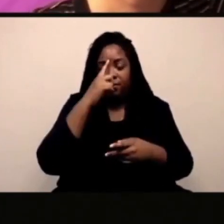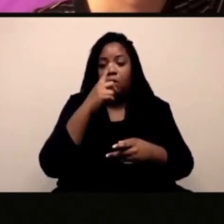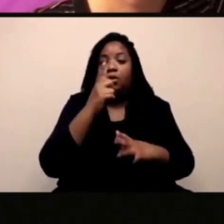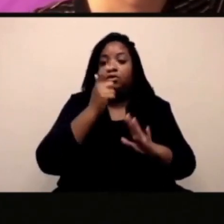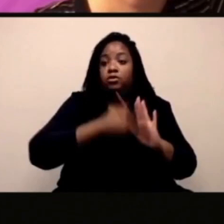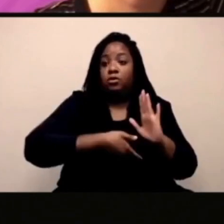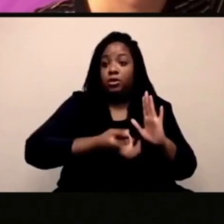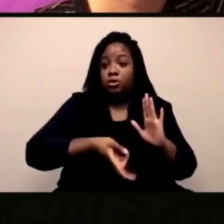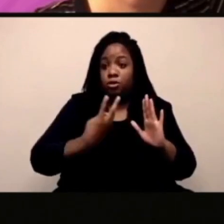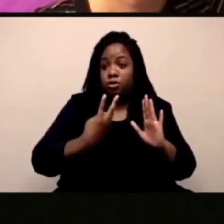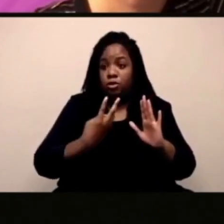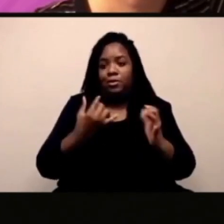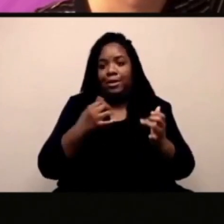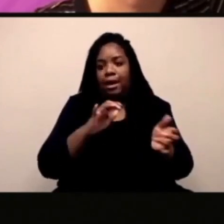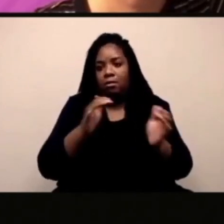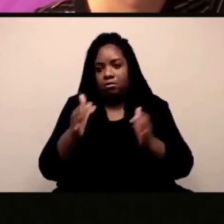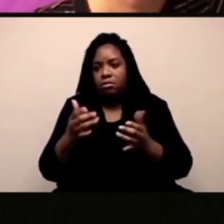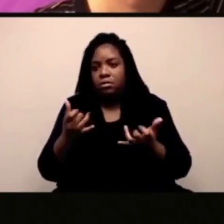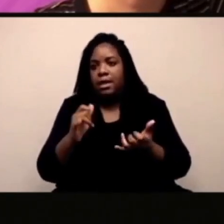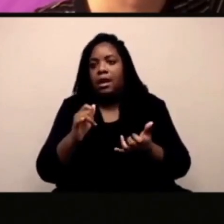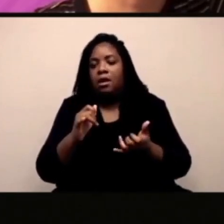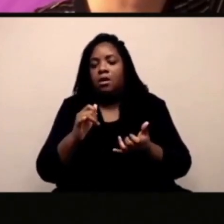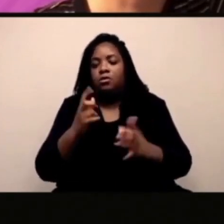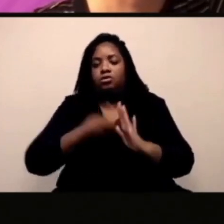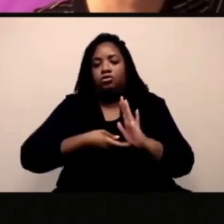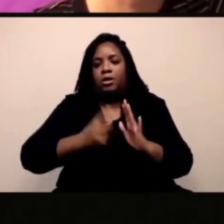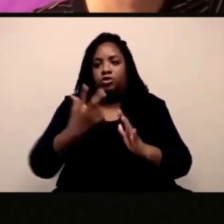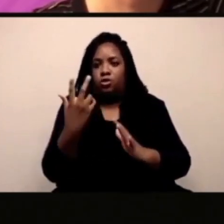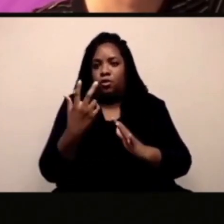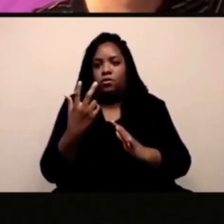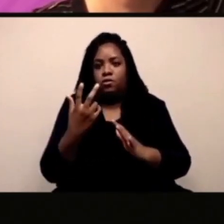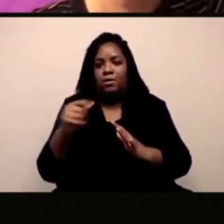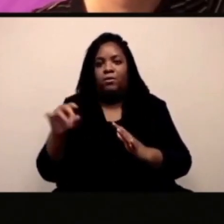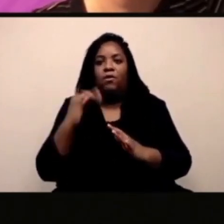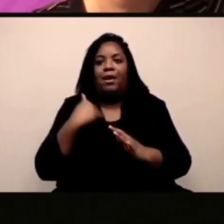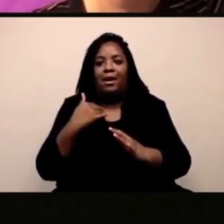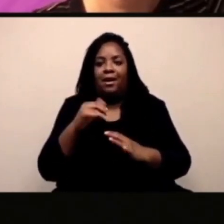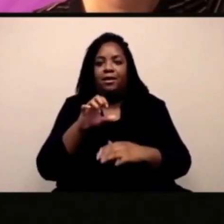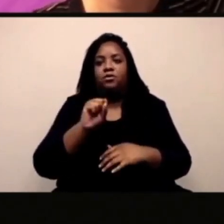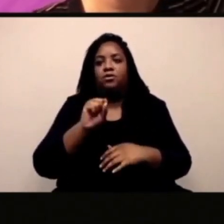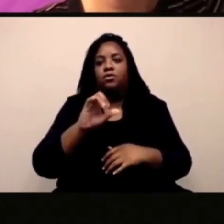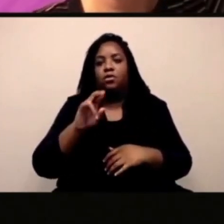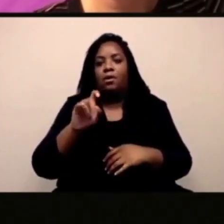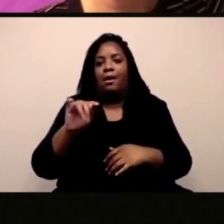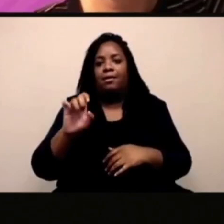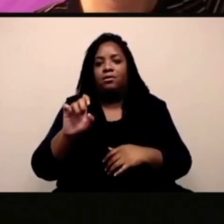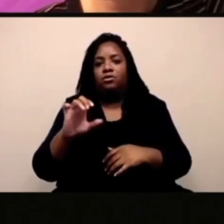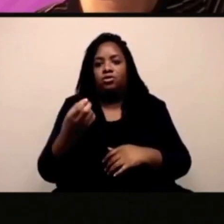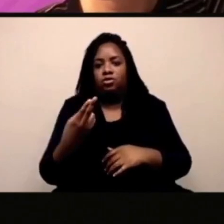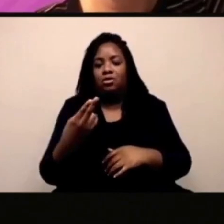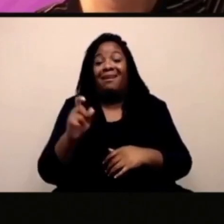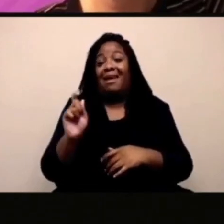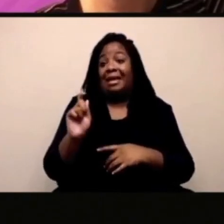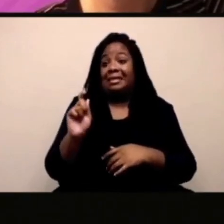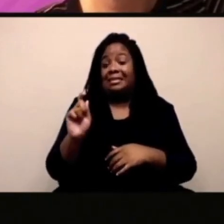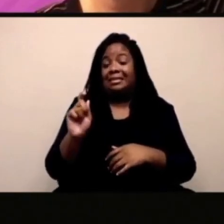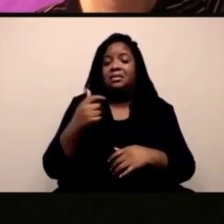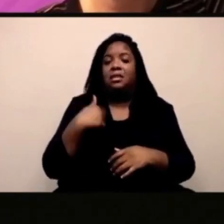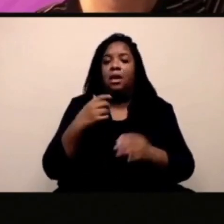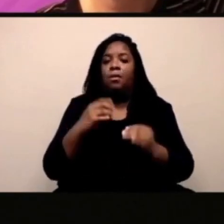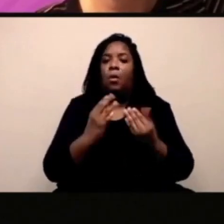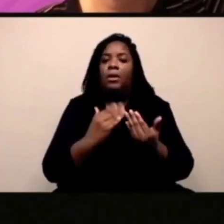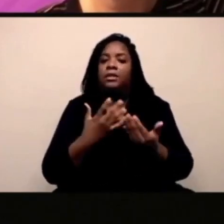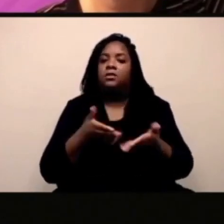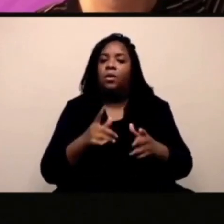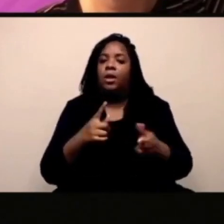Forse sapete che prima c'era una versione delle Scratch 2 che